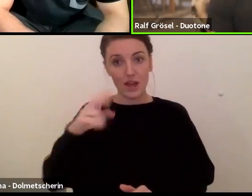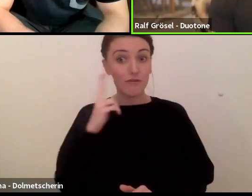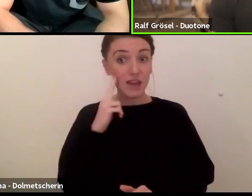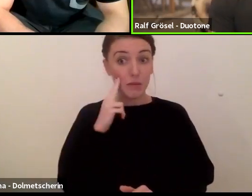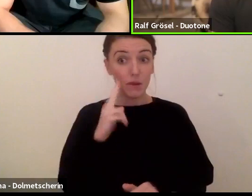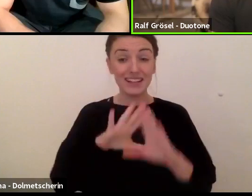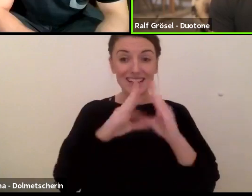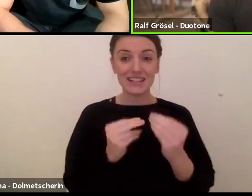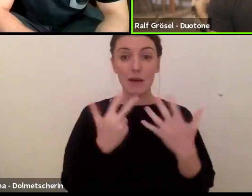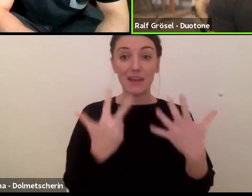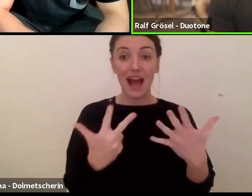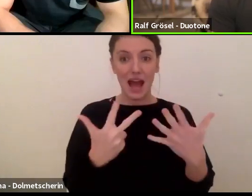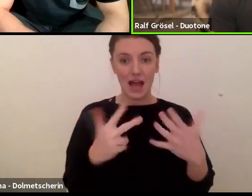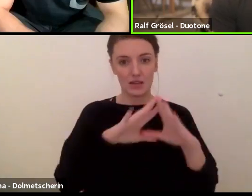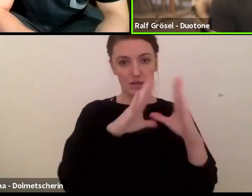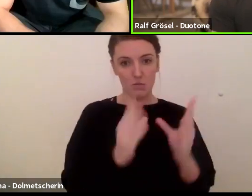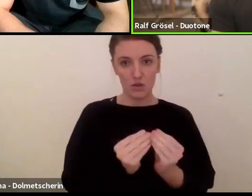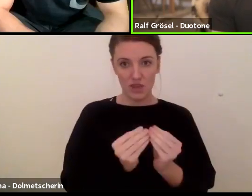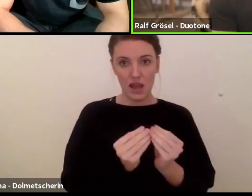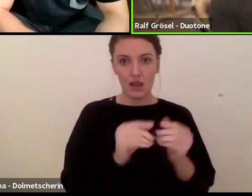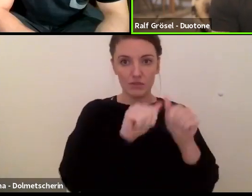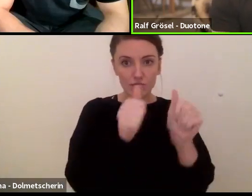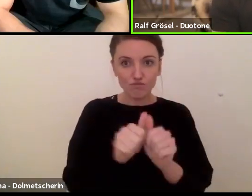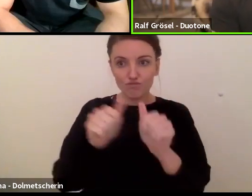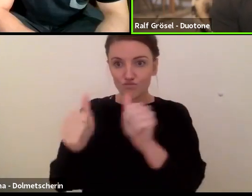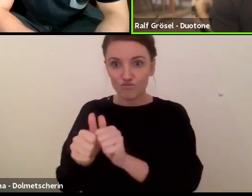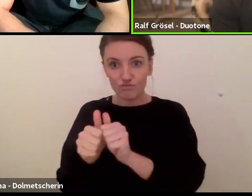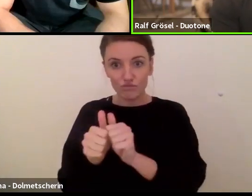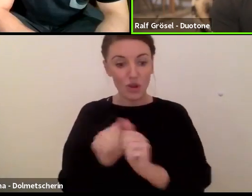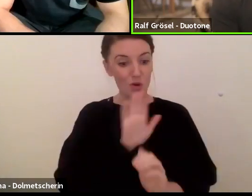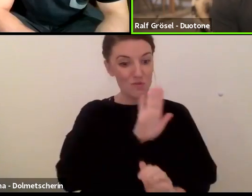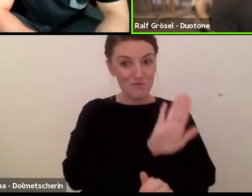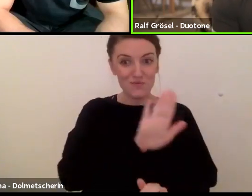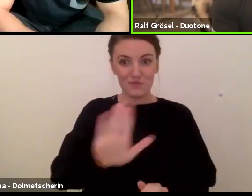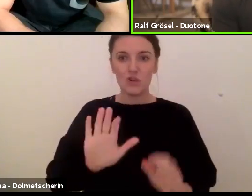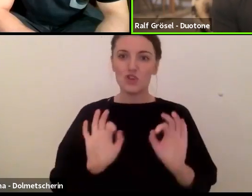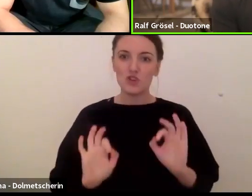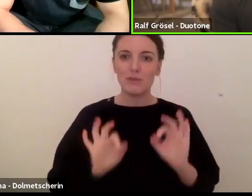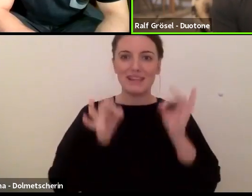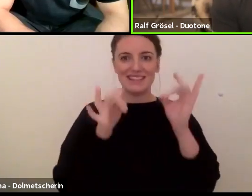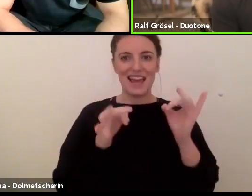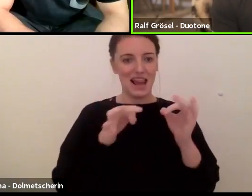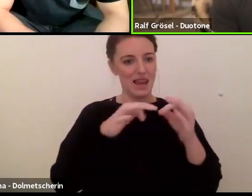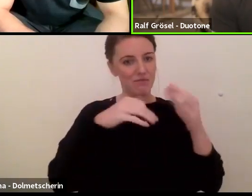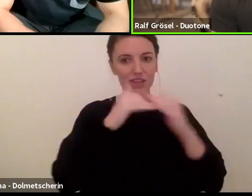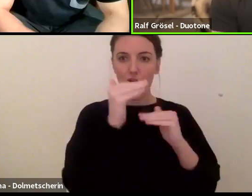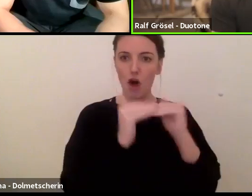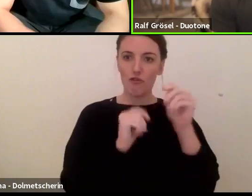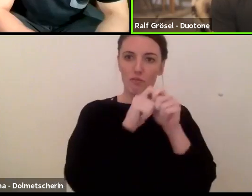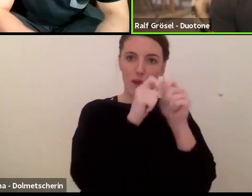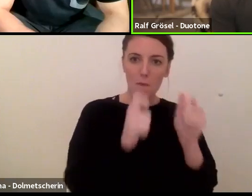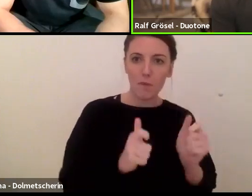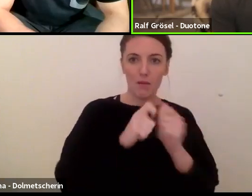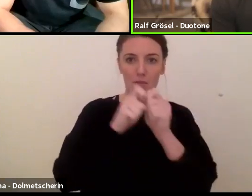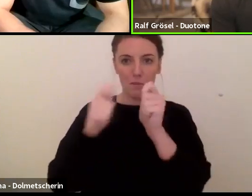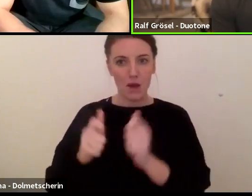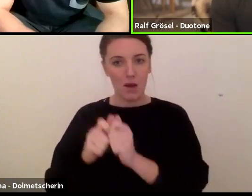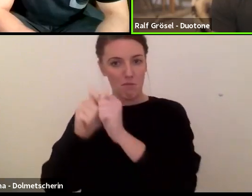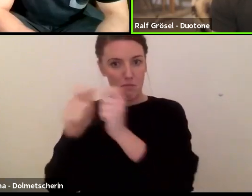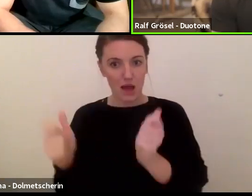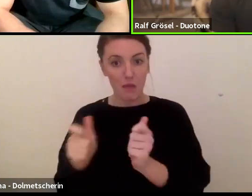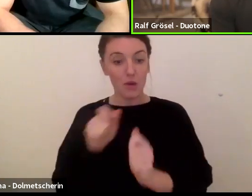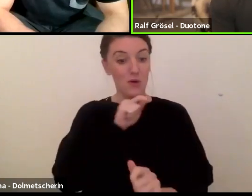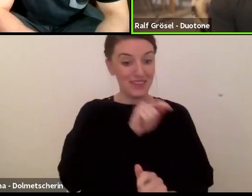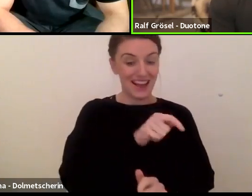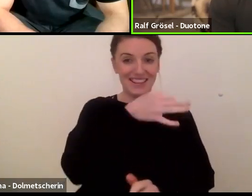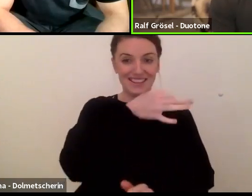jede Nische. Und diese Nische hat natürlich ihren speziellen Shape. Und diesen Shape versuchen wir dann dementsprechend weiterzuentwickeln.